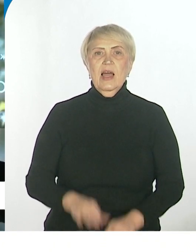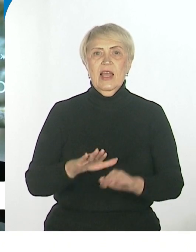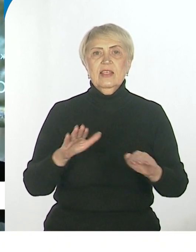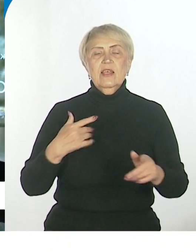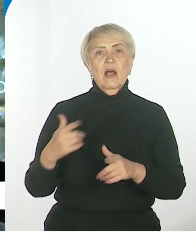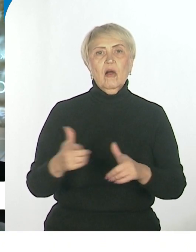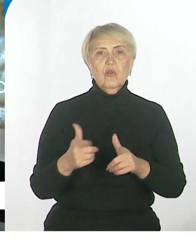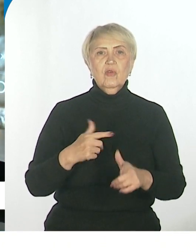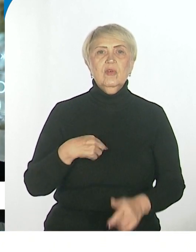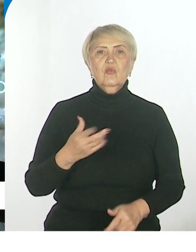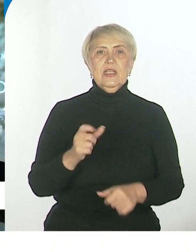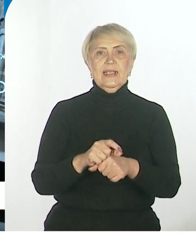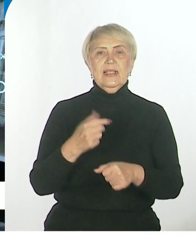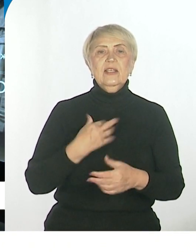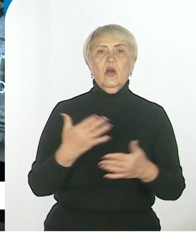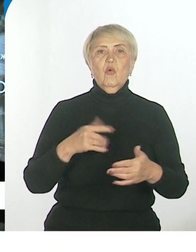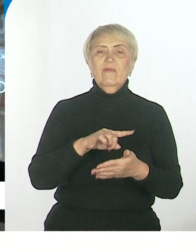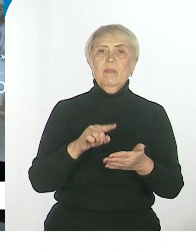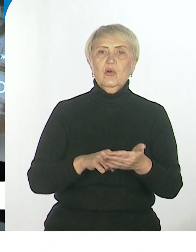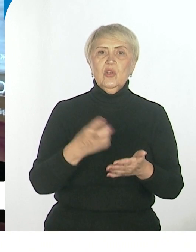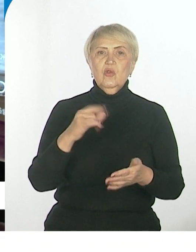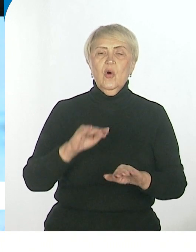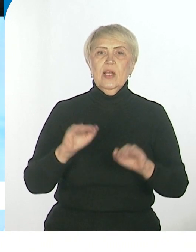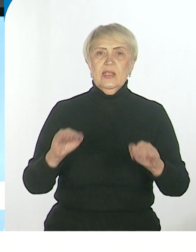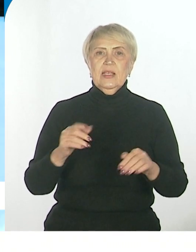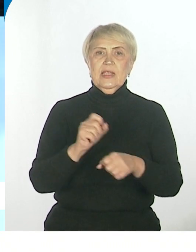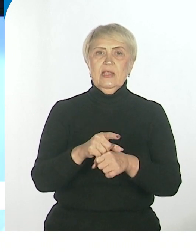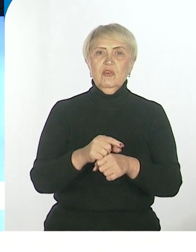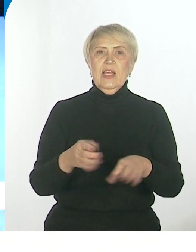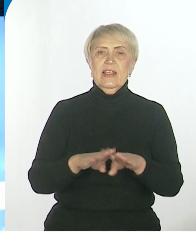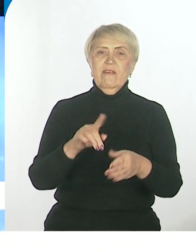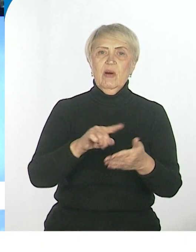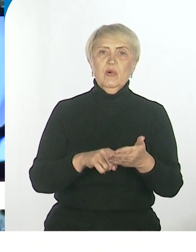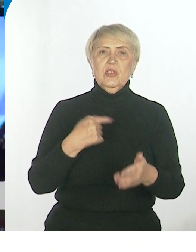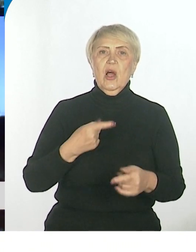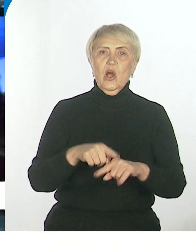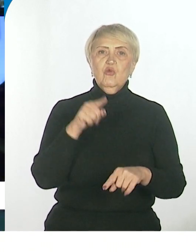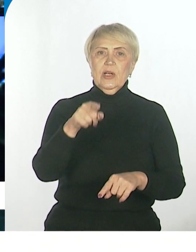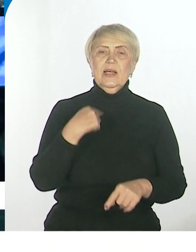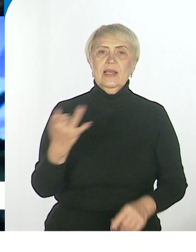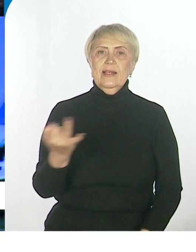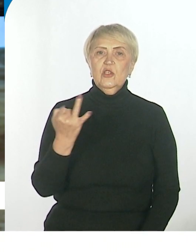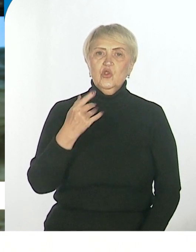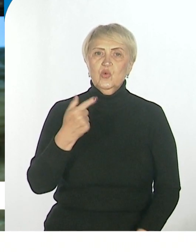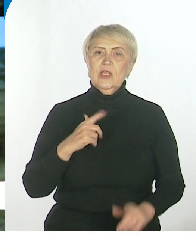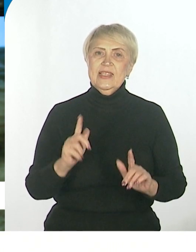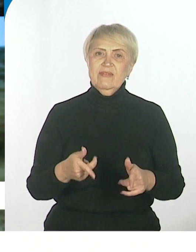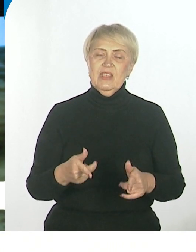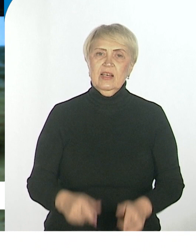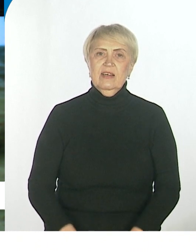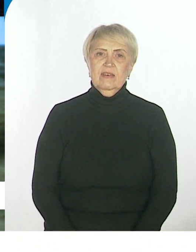в школах, там, вот, там, задайте вопрос, но дети, как правило, да, они задают те вопросы, которые их действительно интересуют, они,